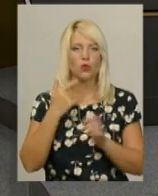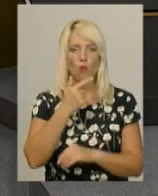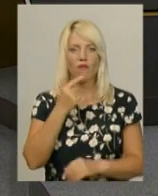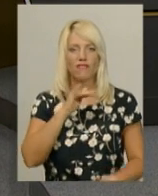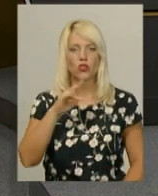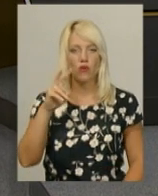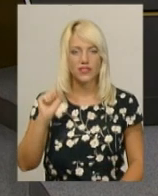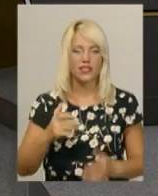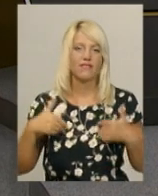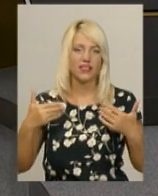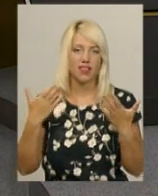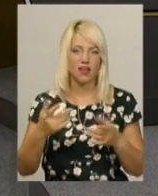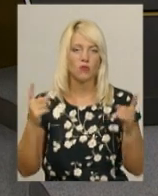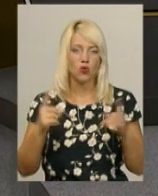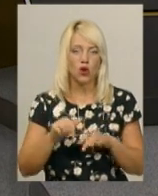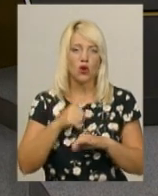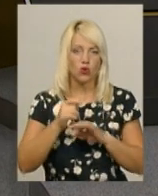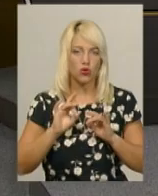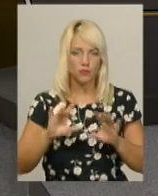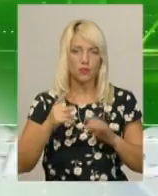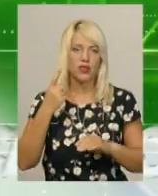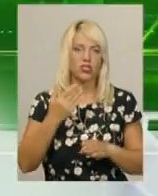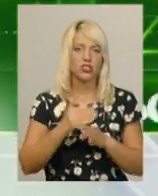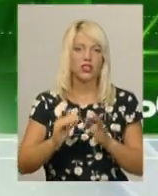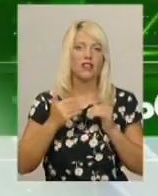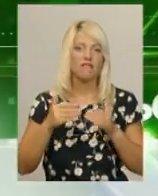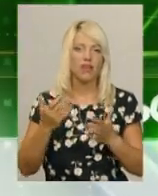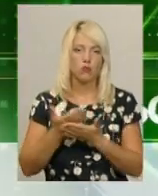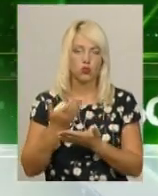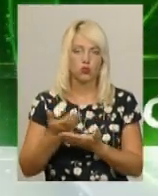Фіновська. Вітаю. Спершу короткий огляд першої частини випуску.